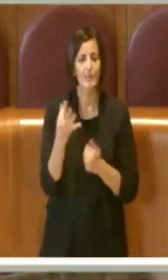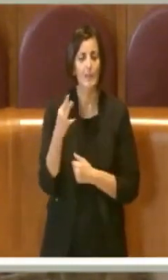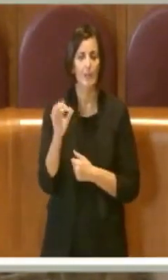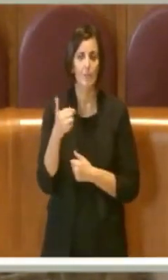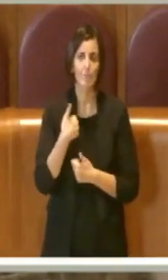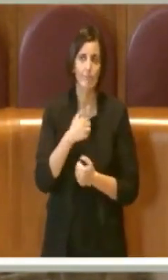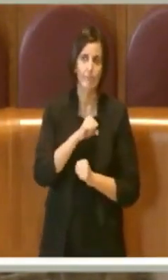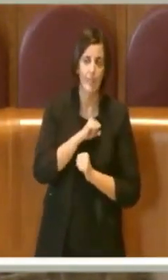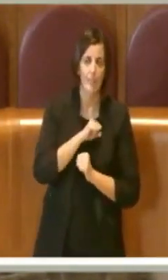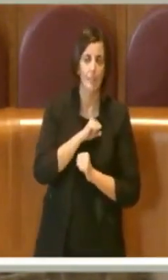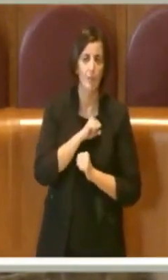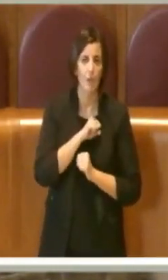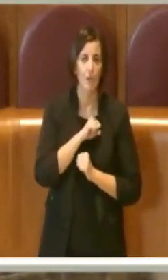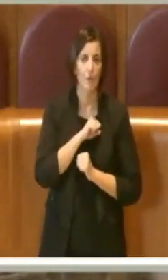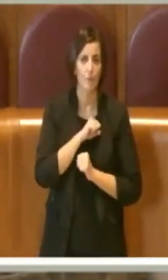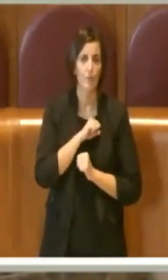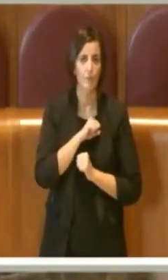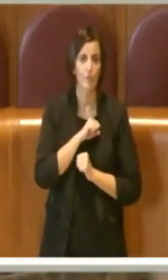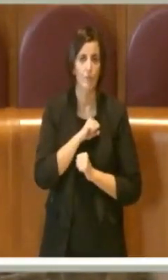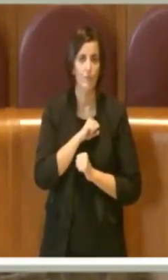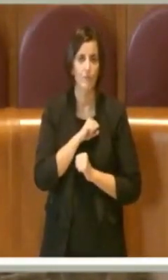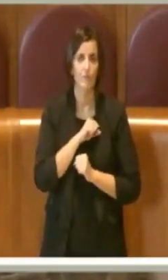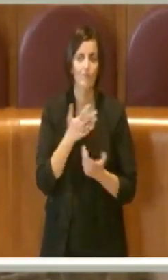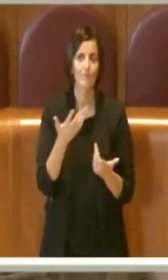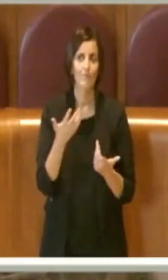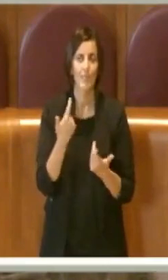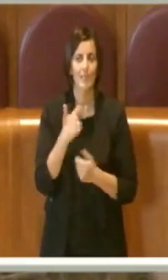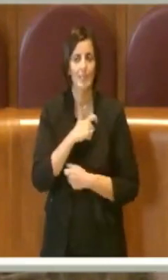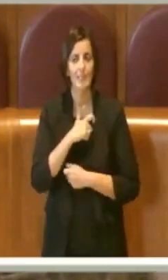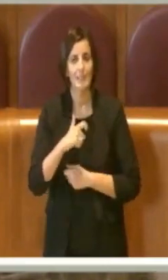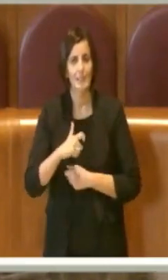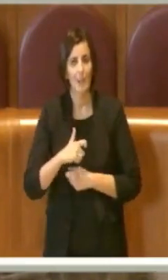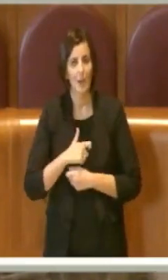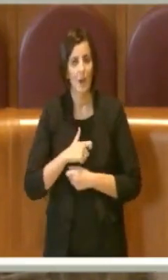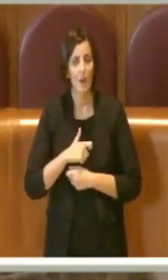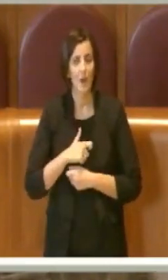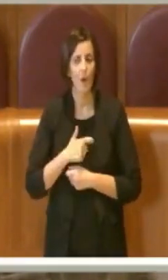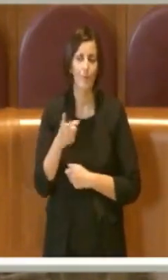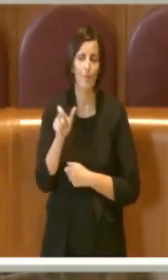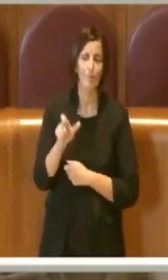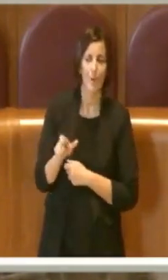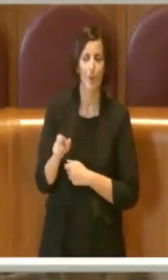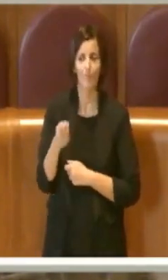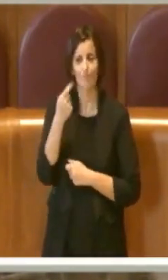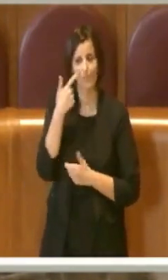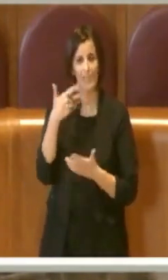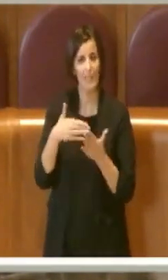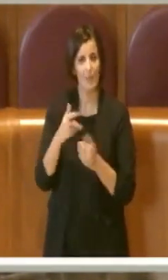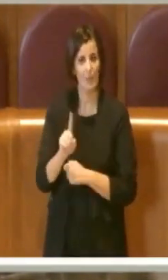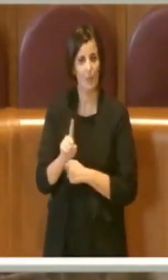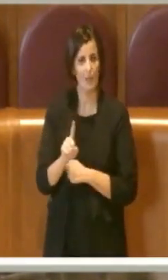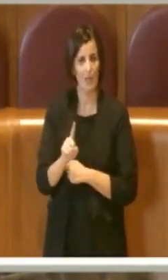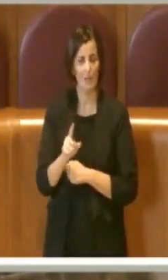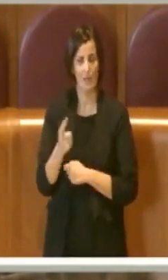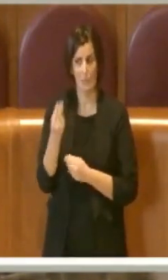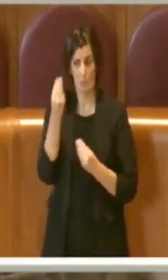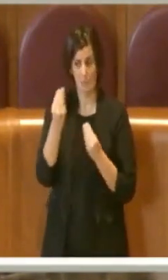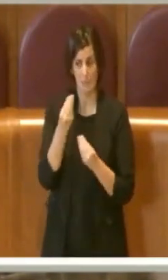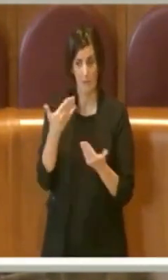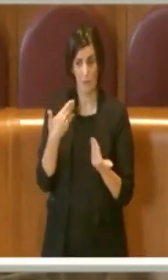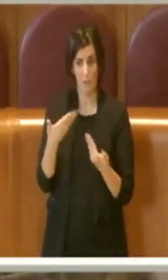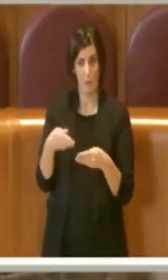credo, signor Sindaco, lei è stato un po' imprudente a pensare di poter concludere